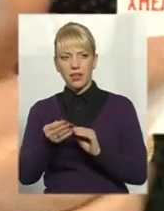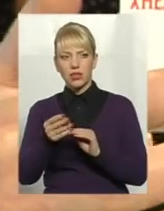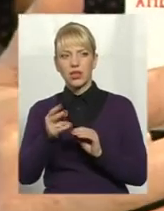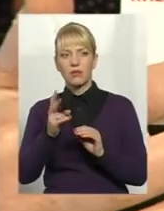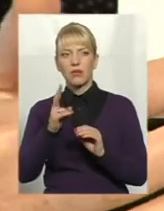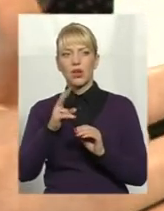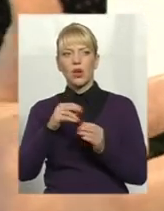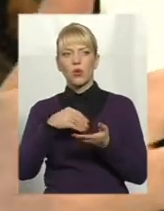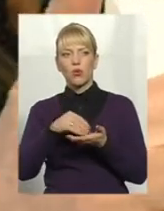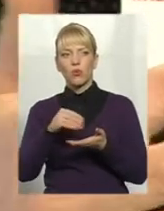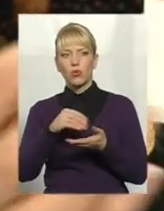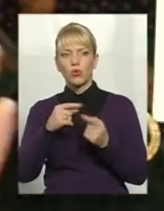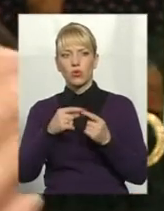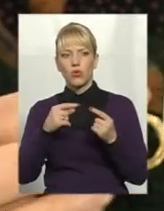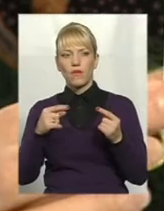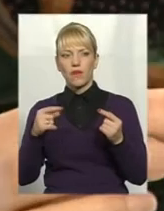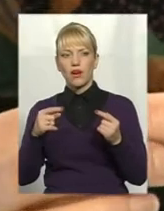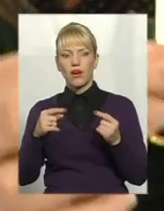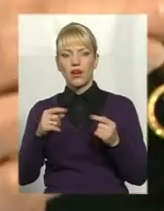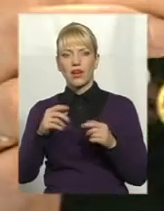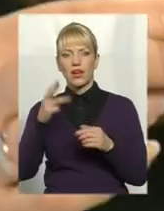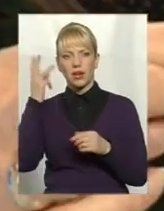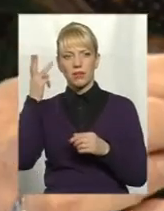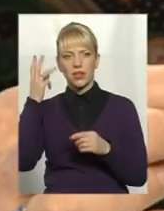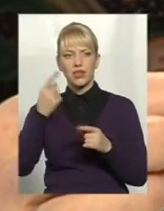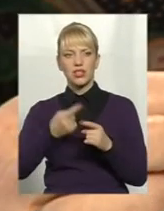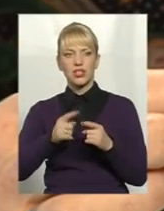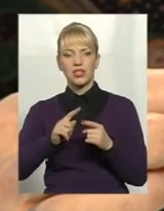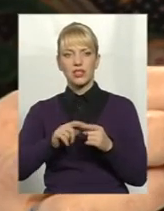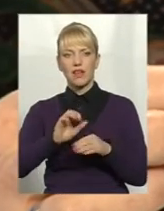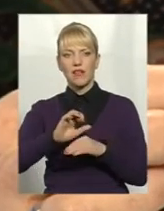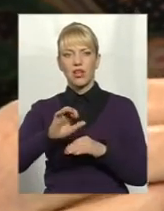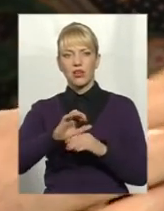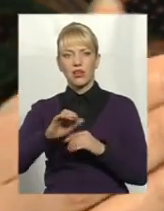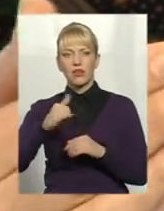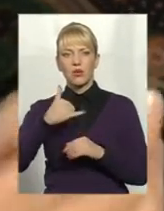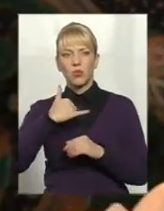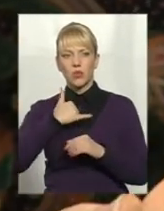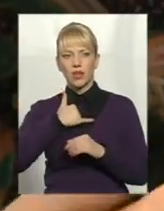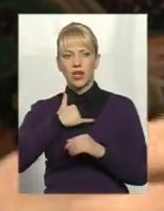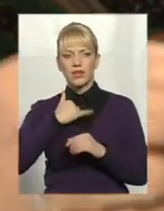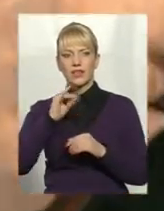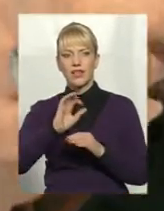купують товари Хмельниччини, то це саме виготовлено у нас. І виробник, за яким